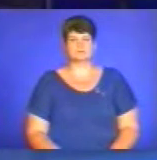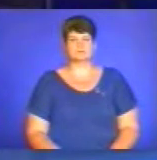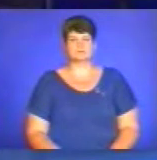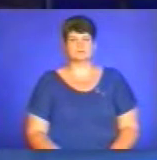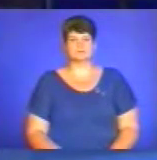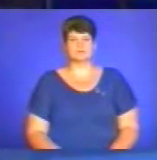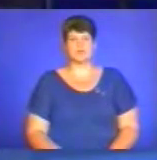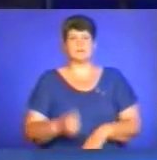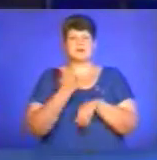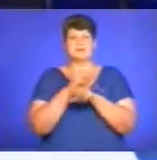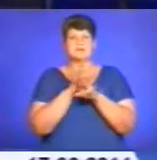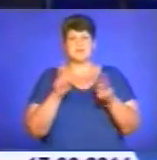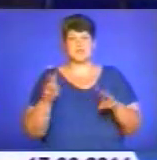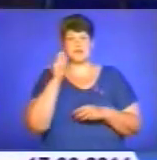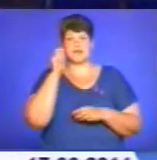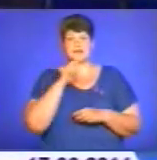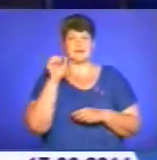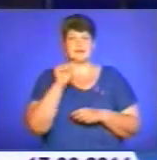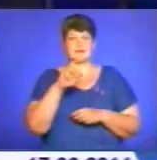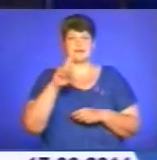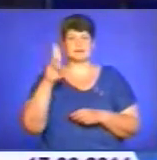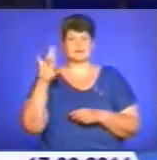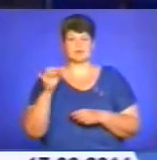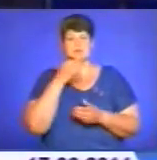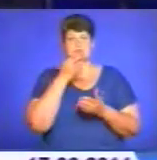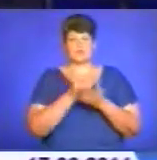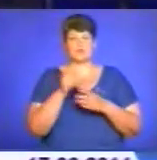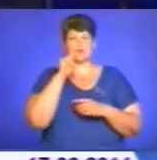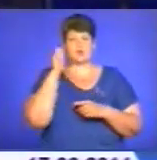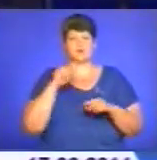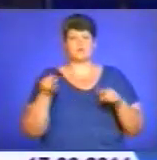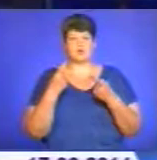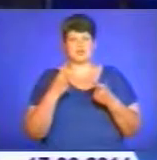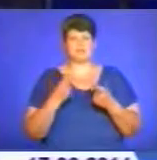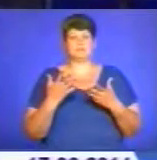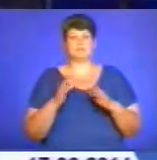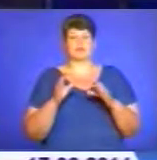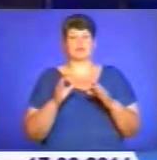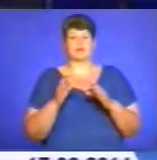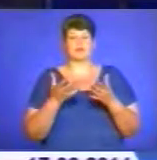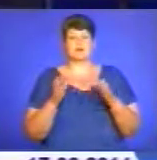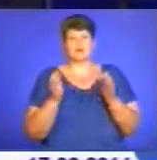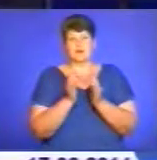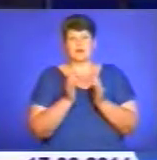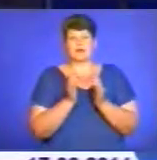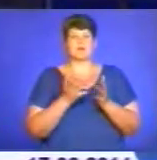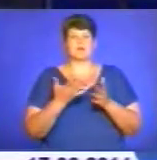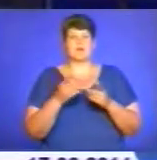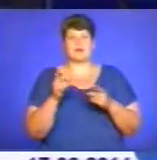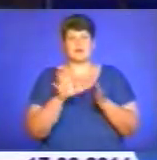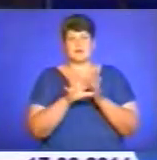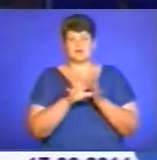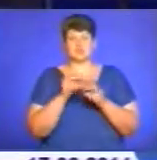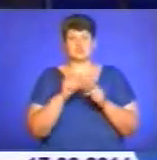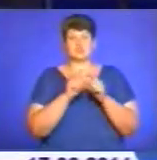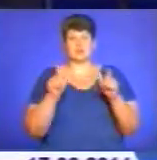Прем'єр-міністр України Арсеній Яценюк заявляє, що в Україні створено кризовий енергетичний штаб. Про це він сказав на засіданні парламенту. Енергетичний штаб